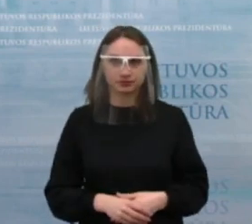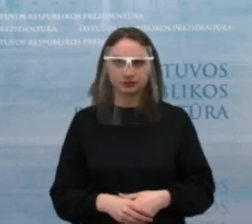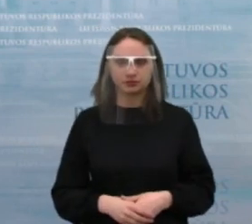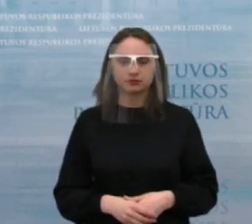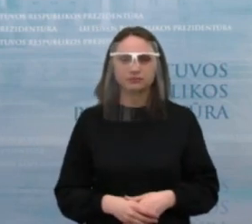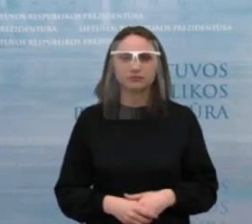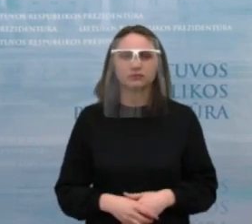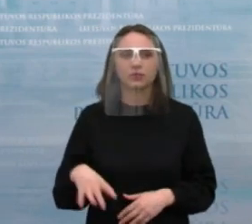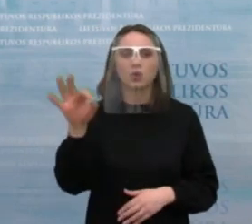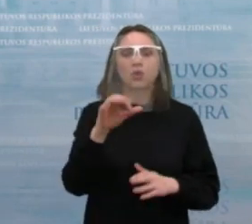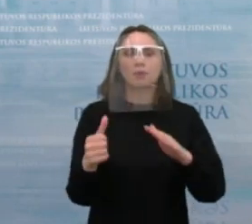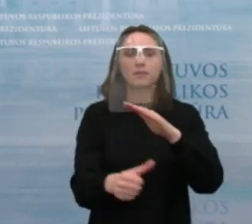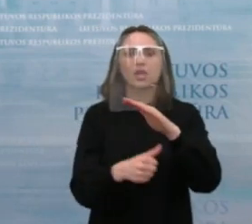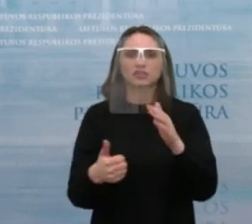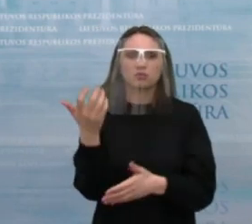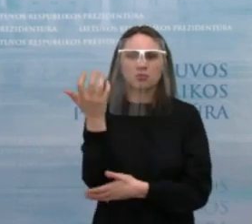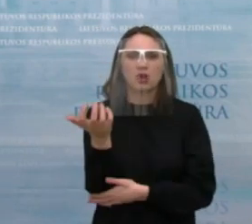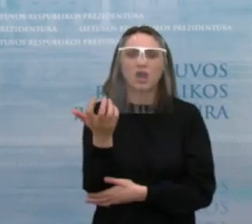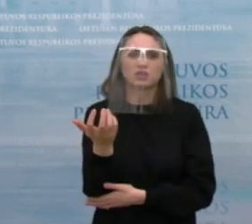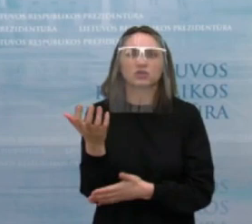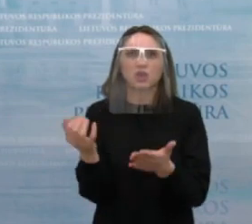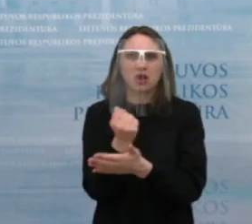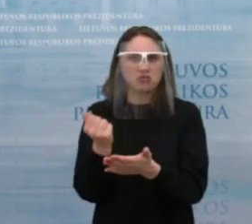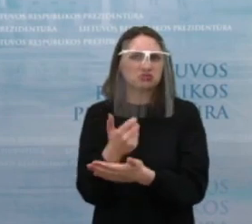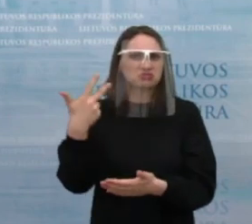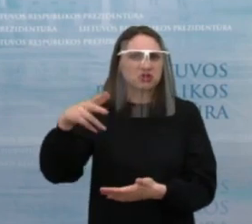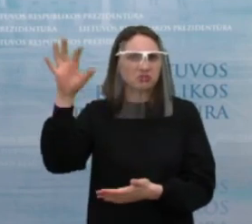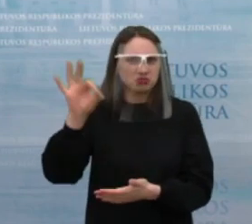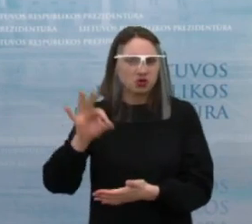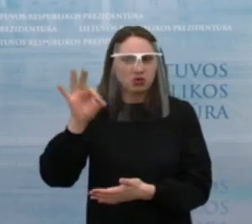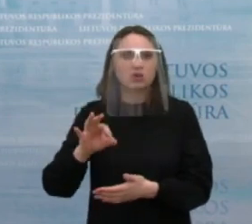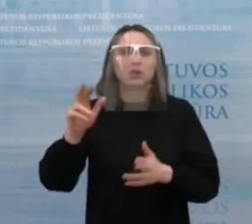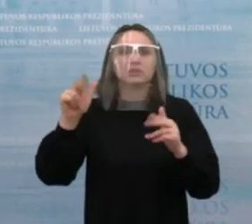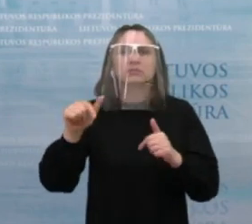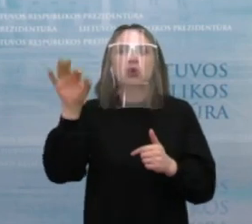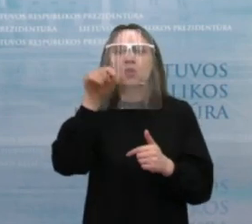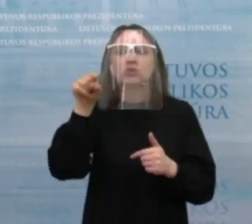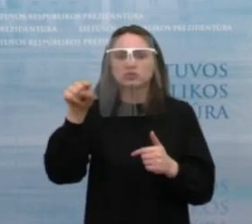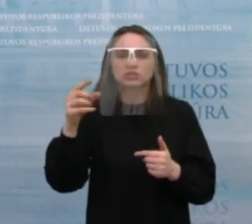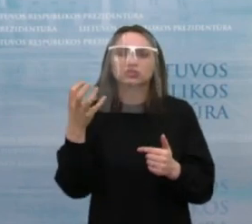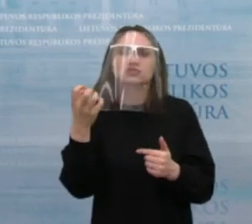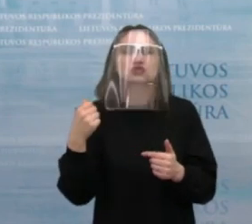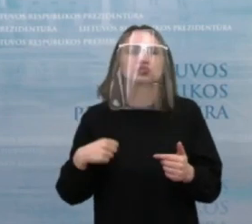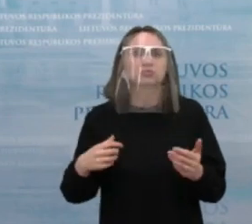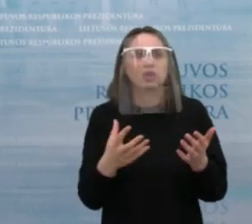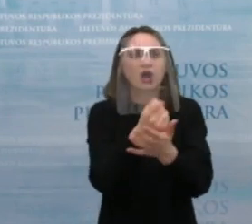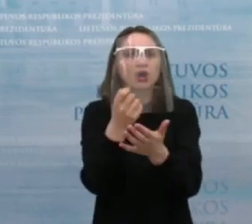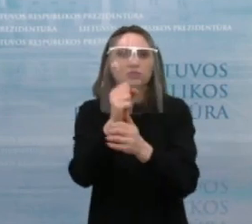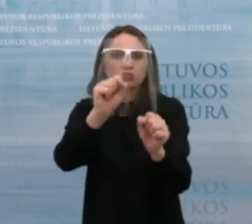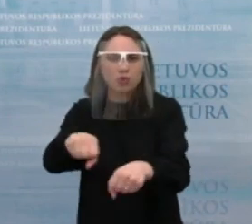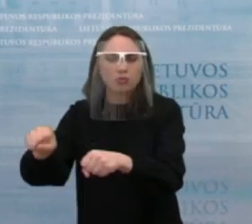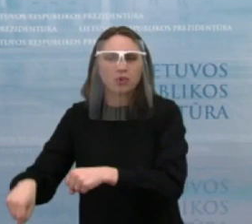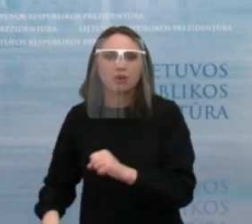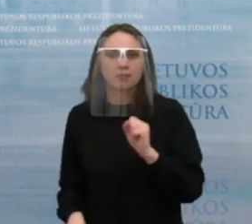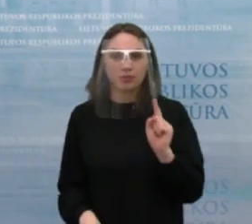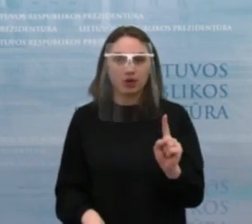Dėl bedarbo išmokos gavimo mes turbūt turime kelti klausimą dėl plėtimo gavėjų rato taip pat, bet turime